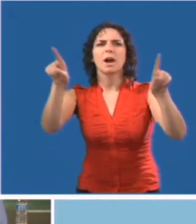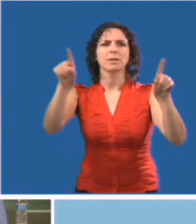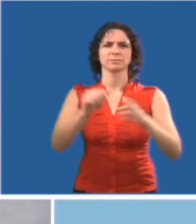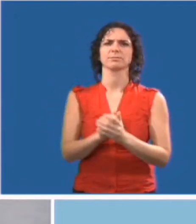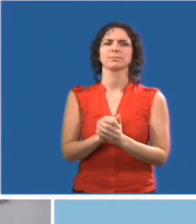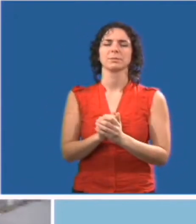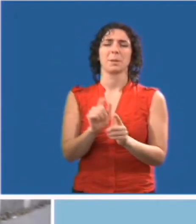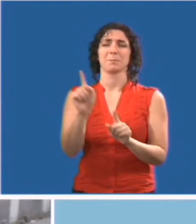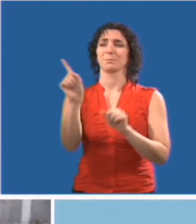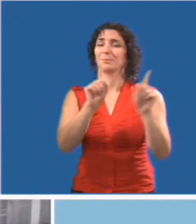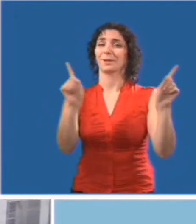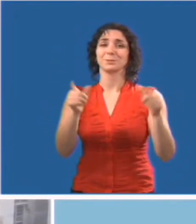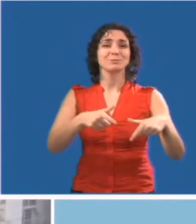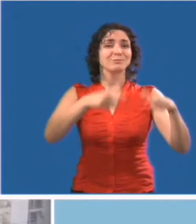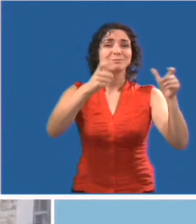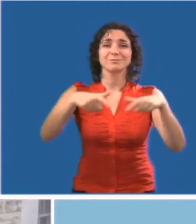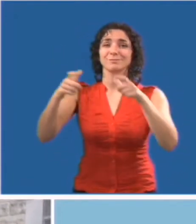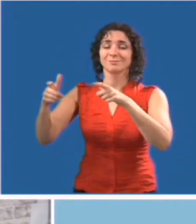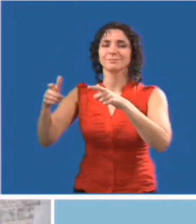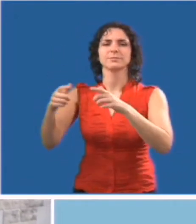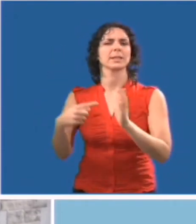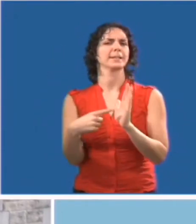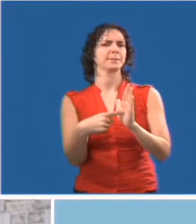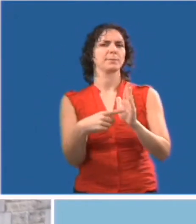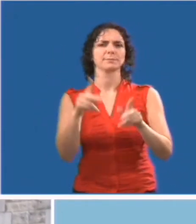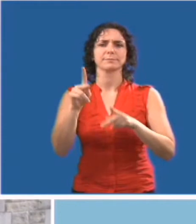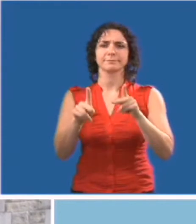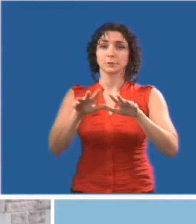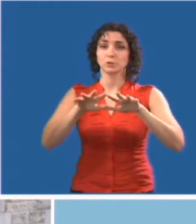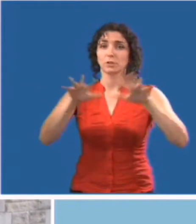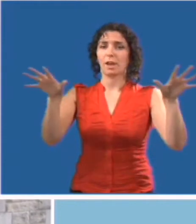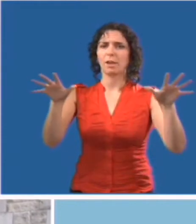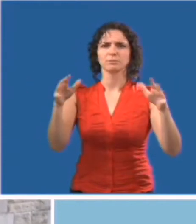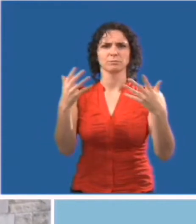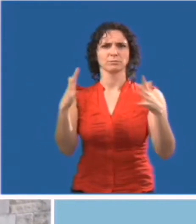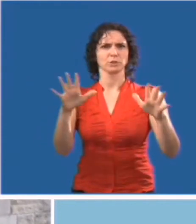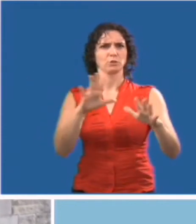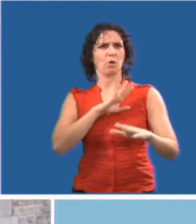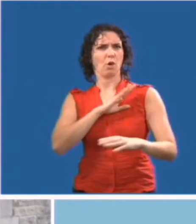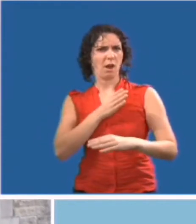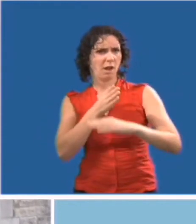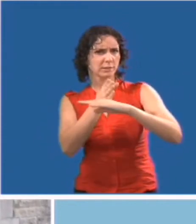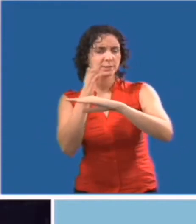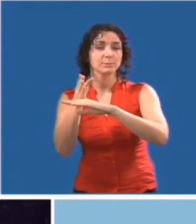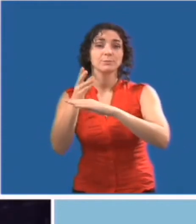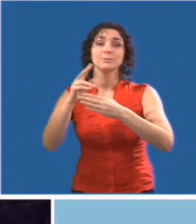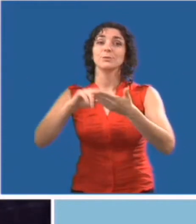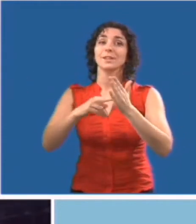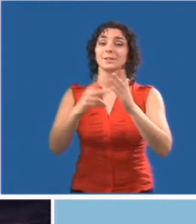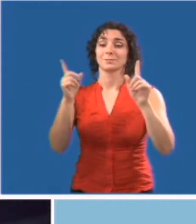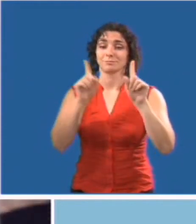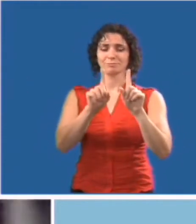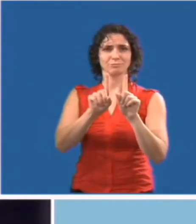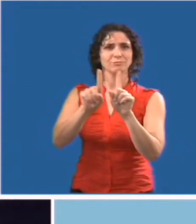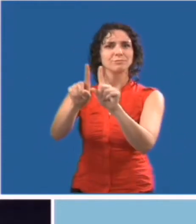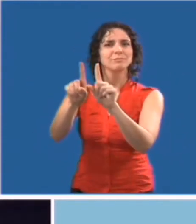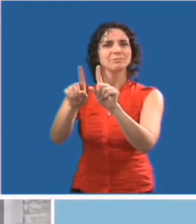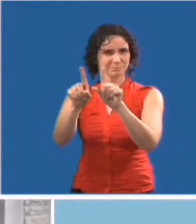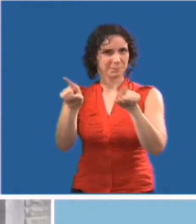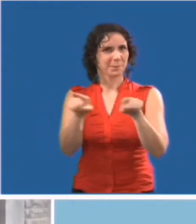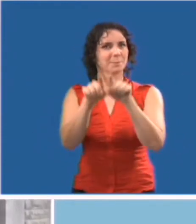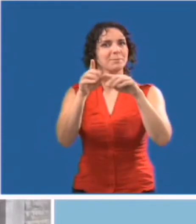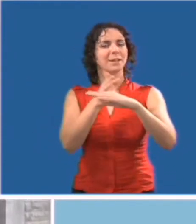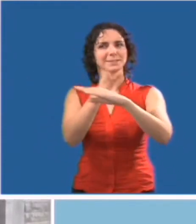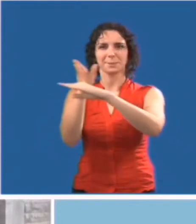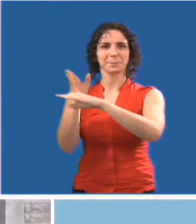Selon le règlement, les personnes de soutien doivent avoir la permission d'accompagner la personne handicapée dans